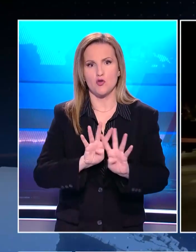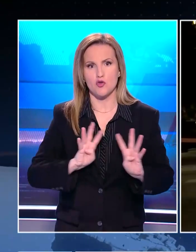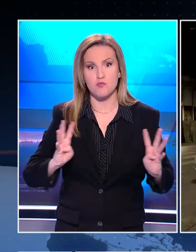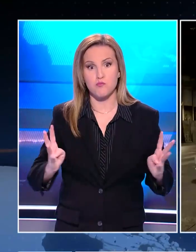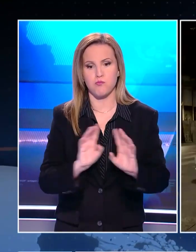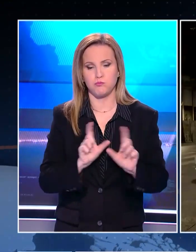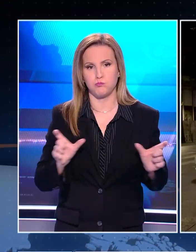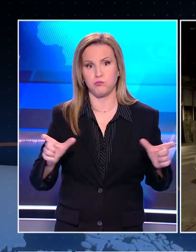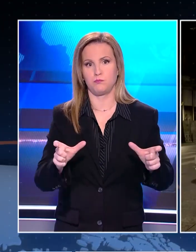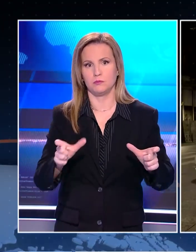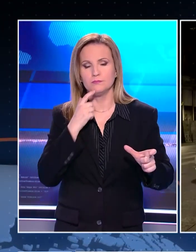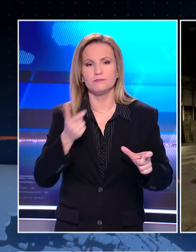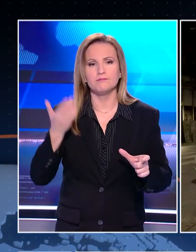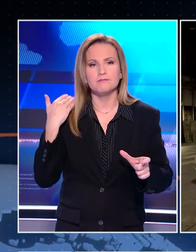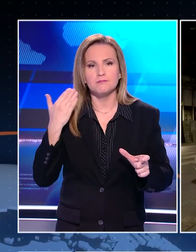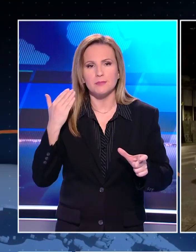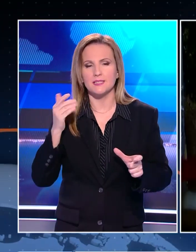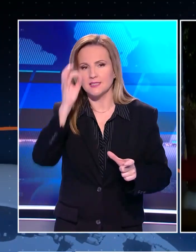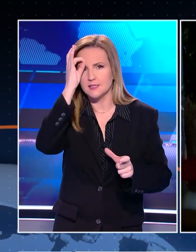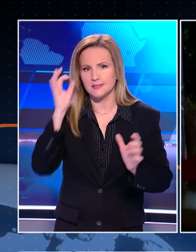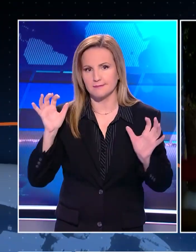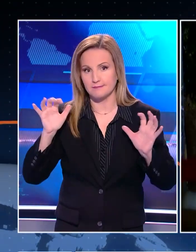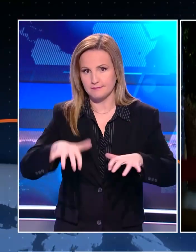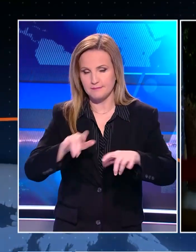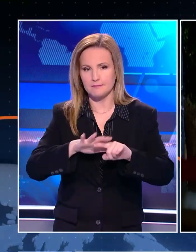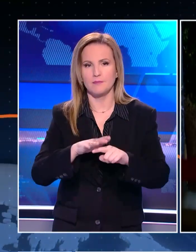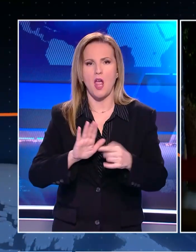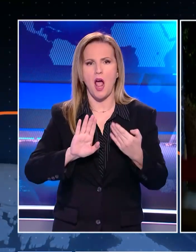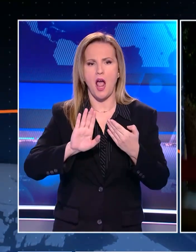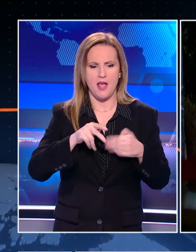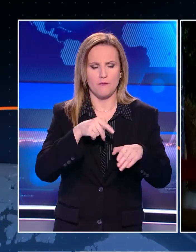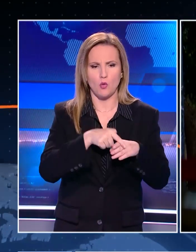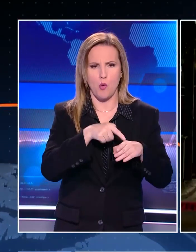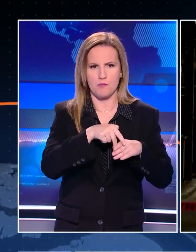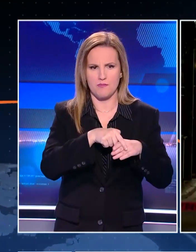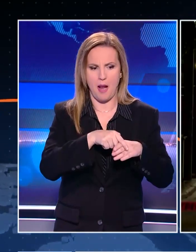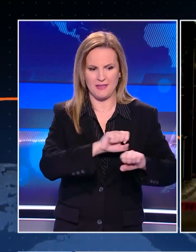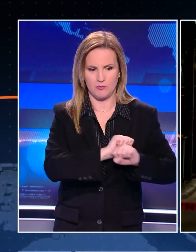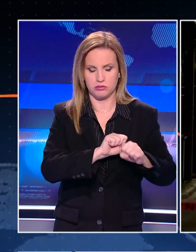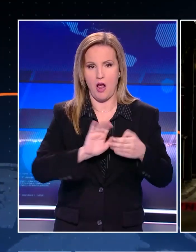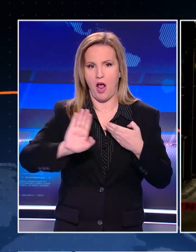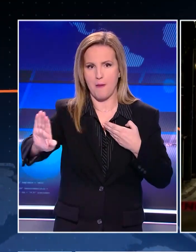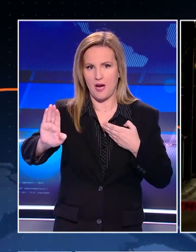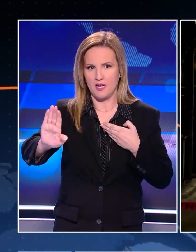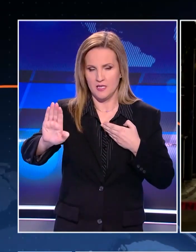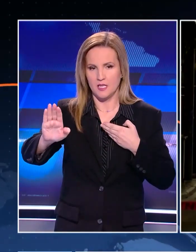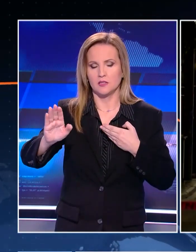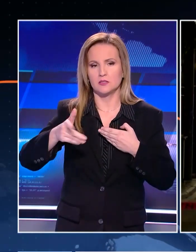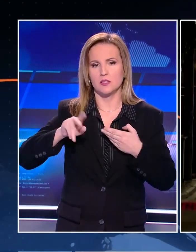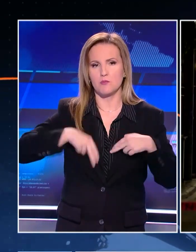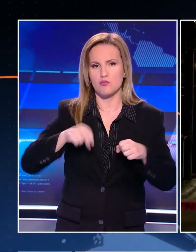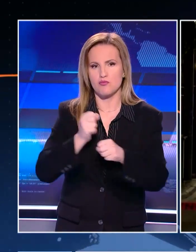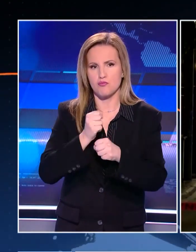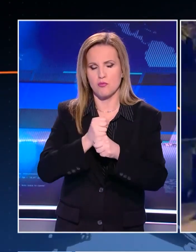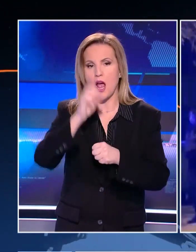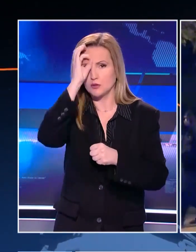λίγα λεπτά πριν, εκρηκτικός μηχανισμός έχει πυροδοτηθεί μπροστά σε κεντρική τράπεζα, ακριβώς απέναντι από το κτήριο του Υπουργείου. Ισχυρές αστυνομικές δυνάμεις βρίσκονται